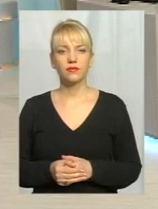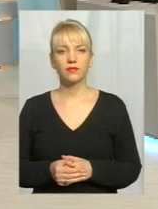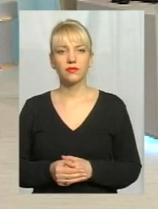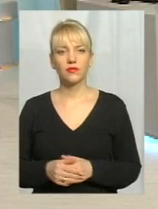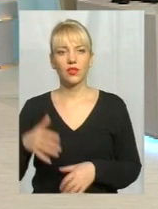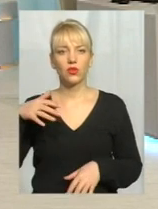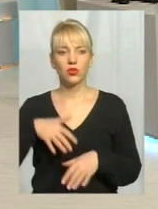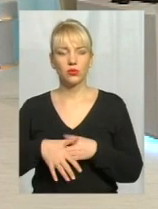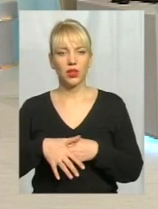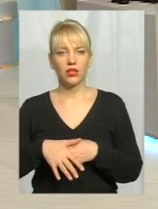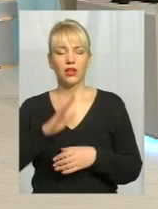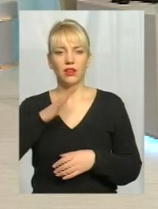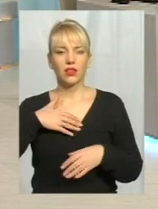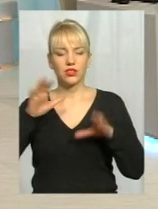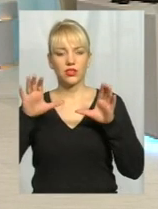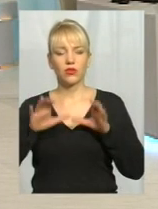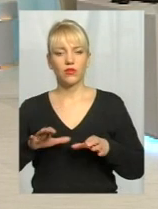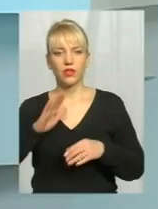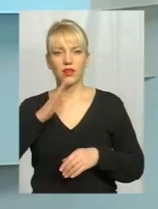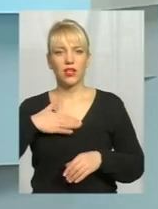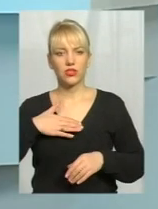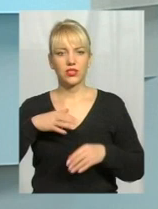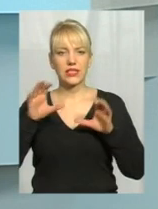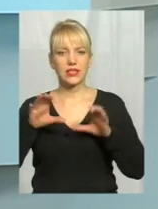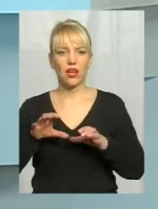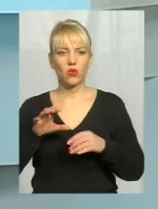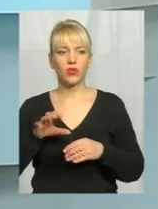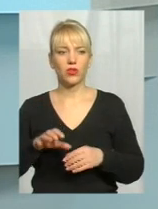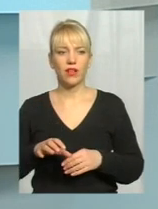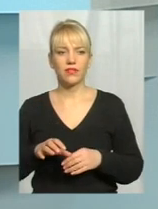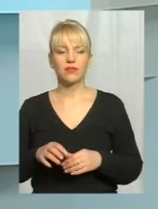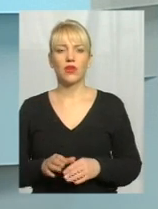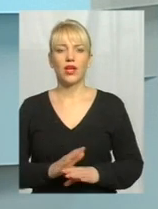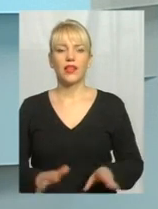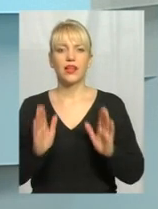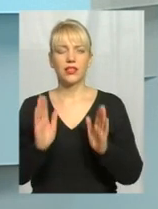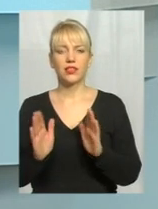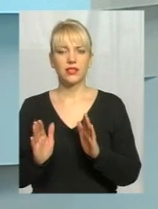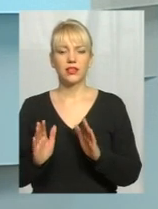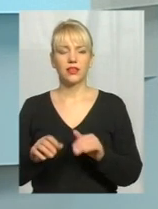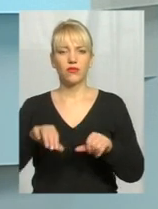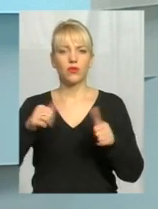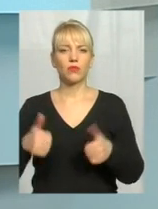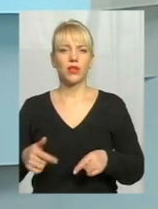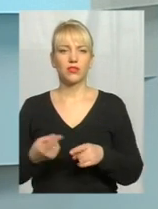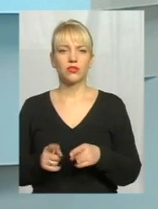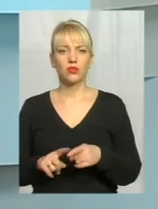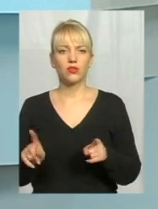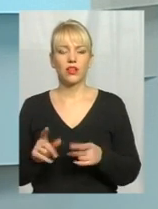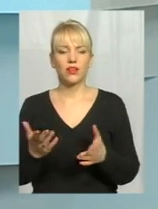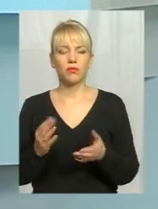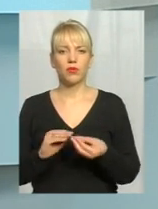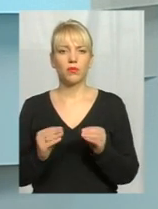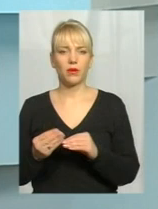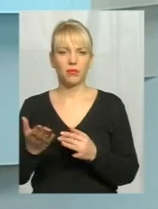Розумієте, наше законодавство, чи наше законодавець, не тільки в форматі того, якими проблемами